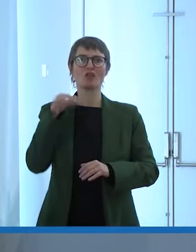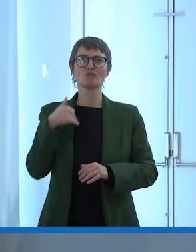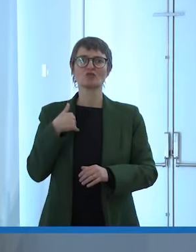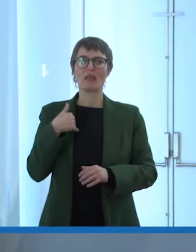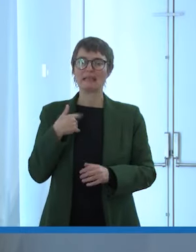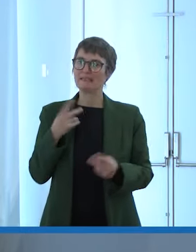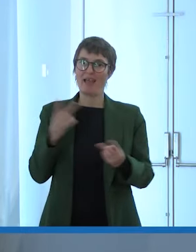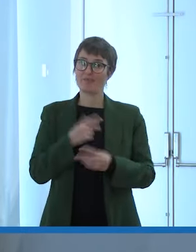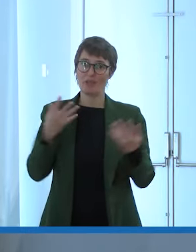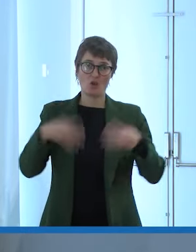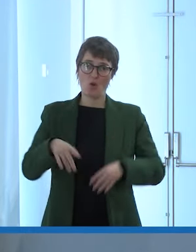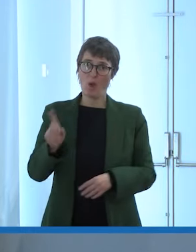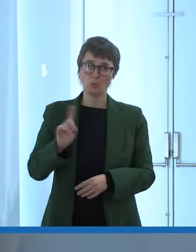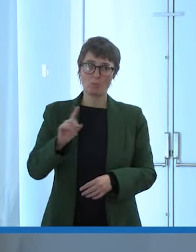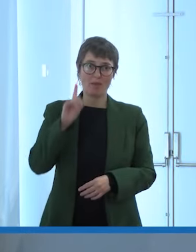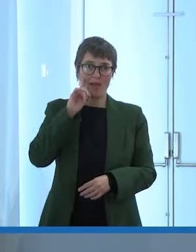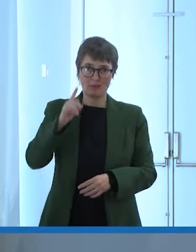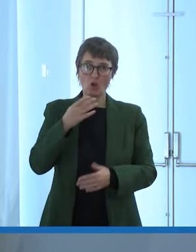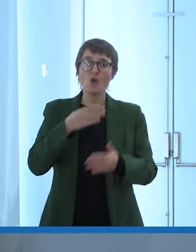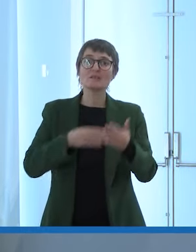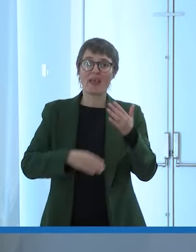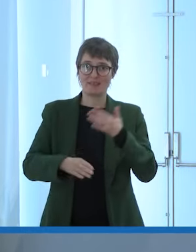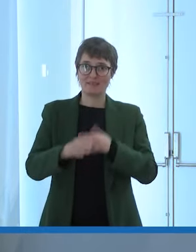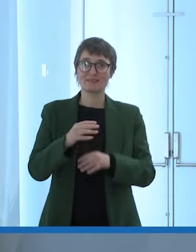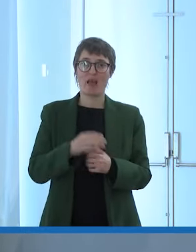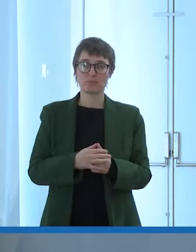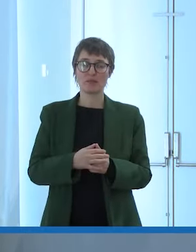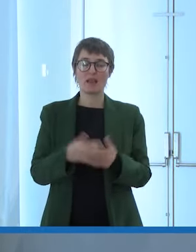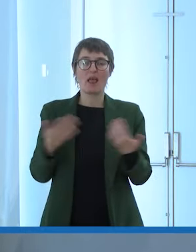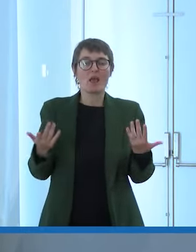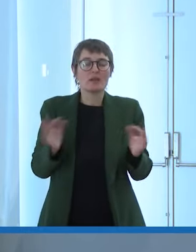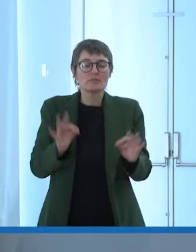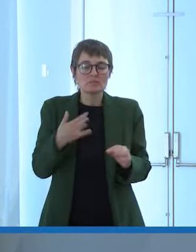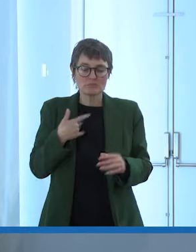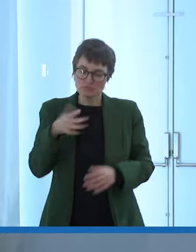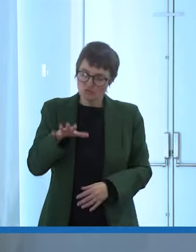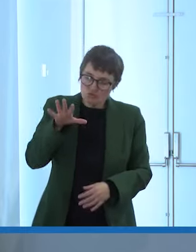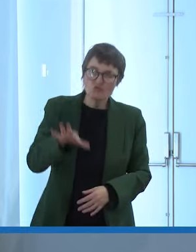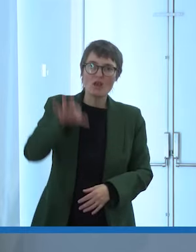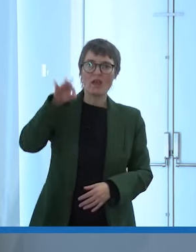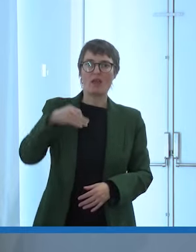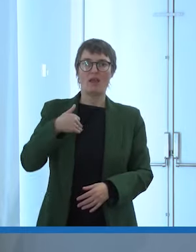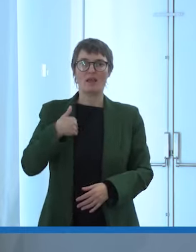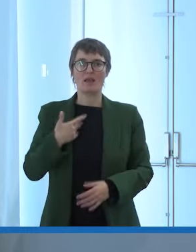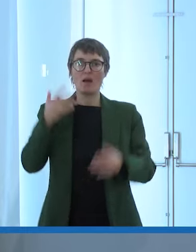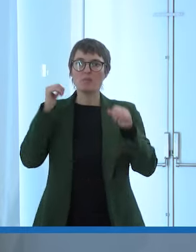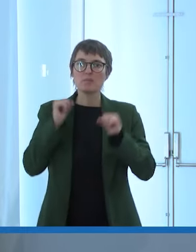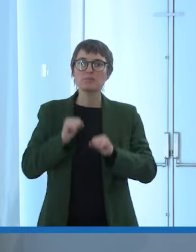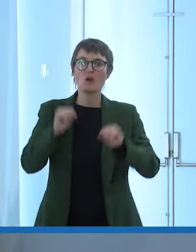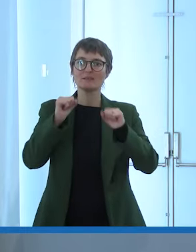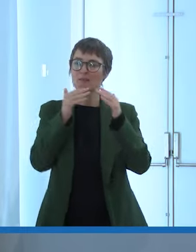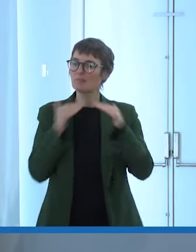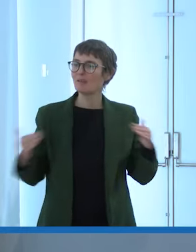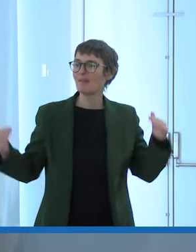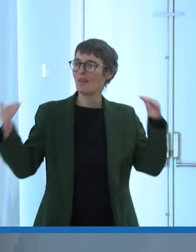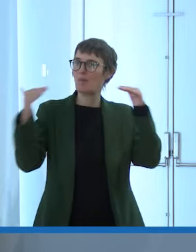importante e quindi scegliere avere le stesse possibilità lavorare fare